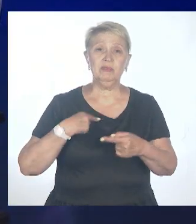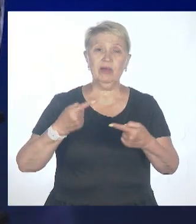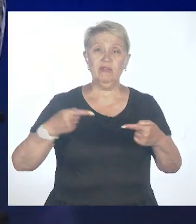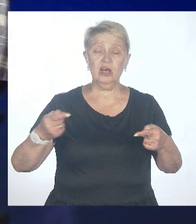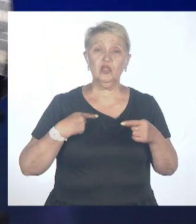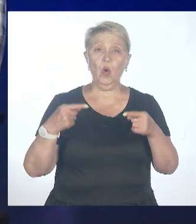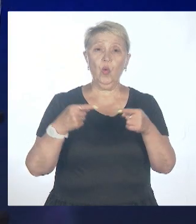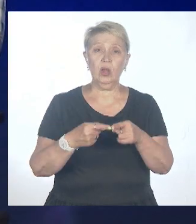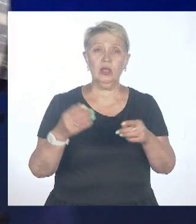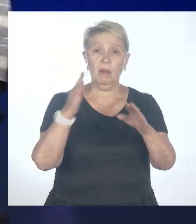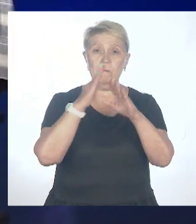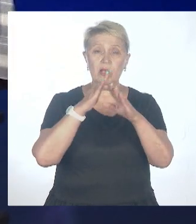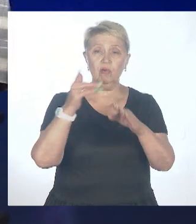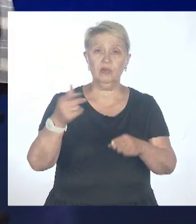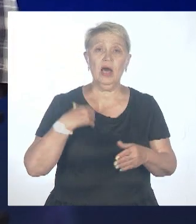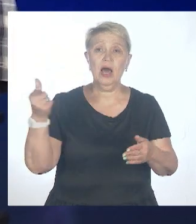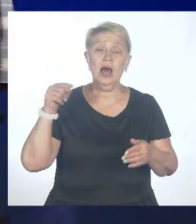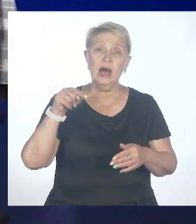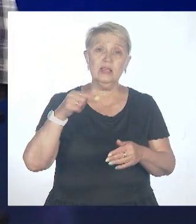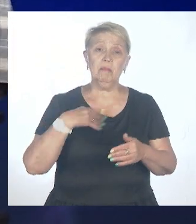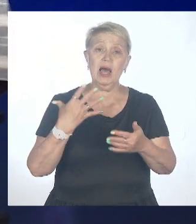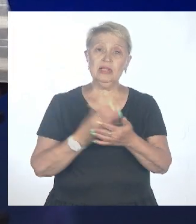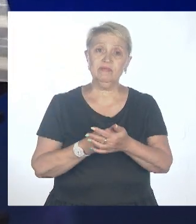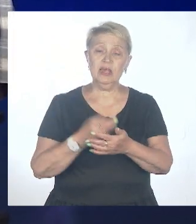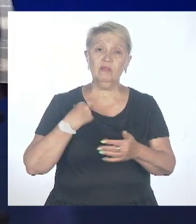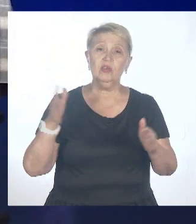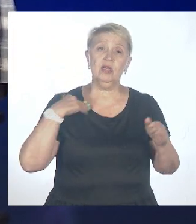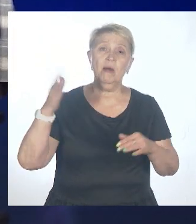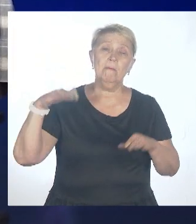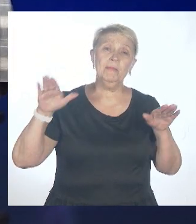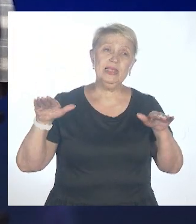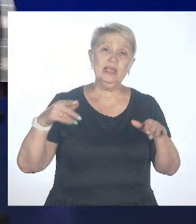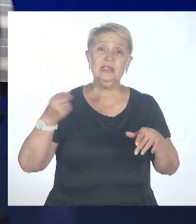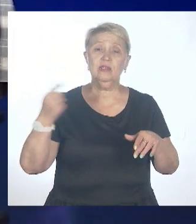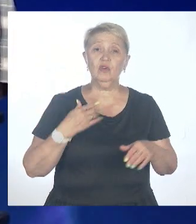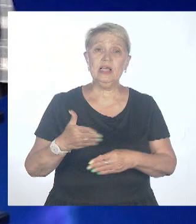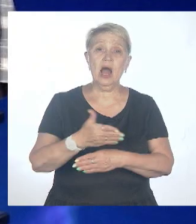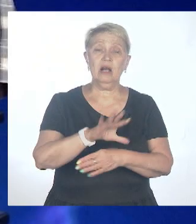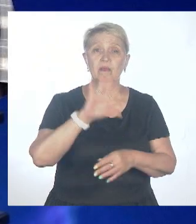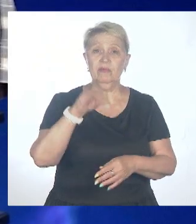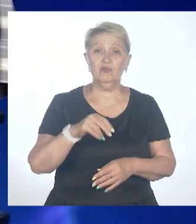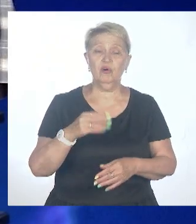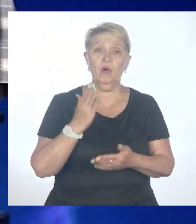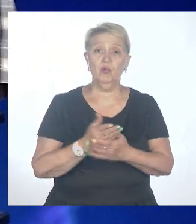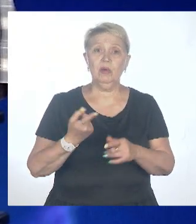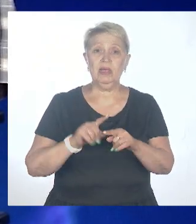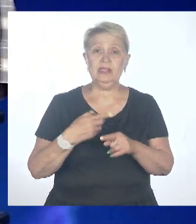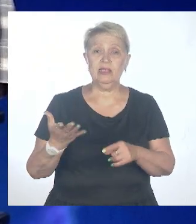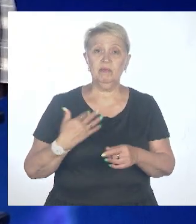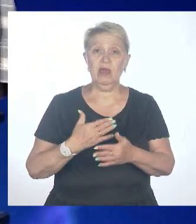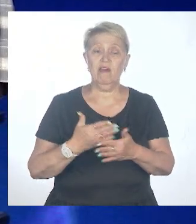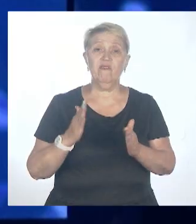фауне своя микрофлора и прочее-прочее. Да, действительно, мы будем регулярно с этими вещами сталкиваться. И чем дальше, тем чаще.